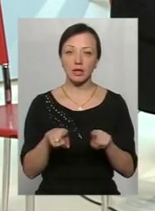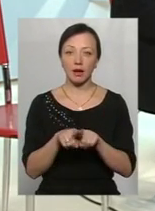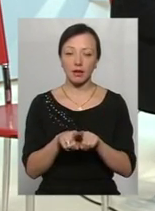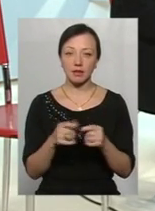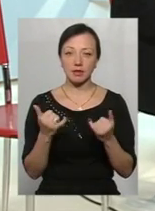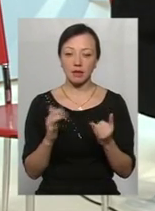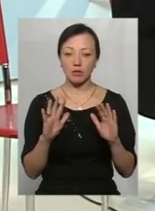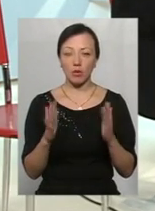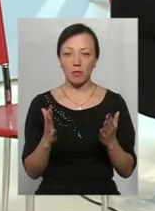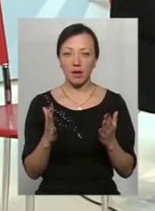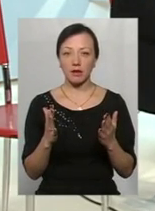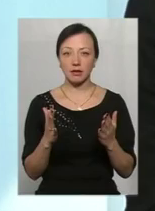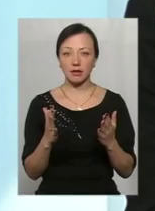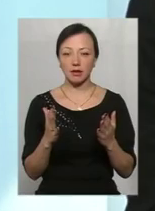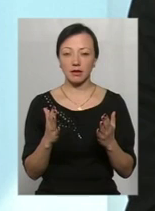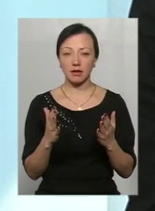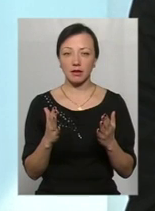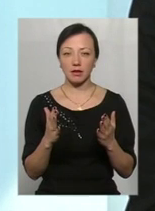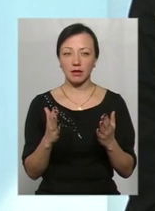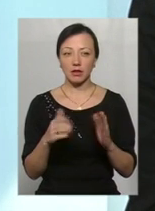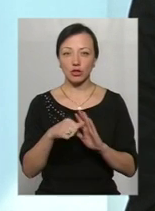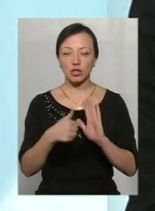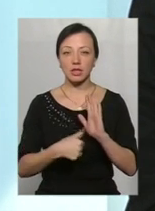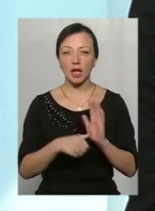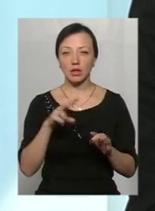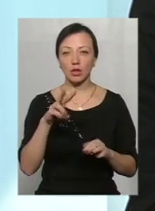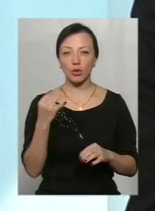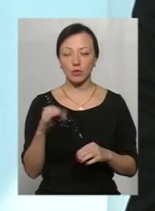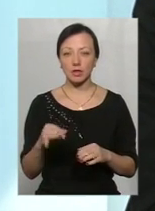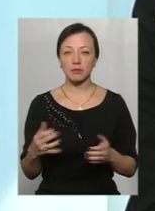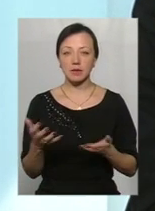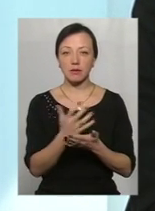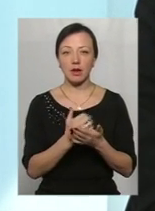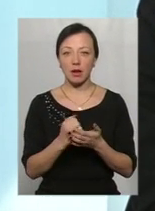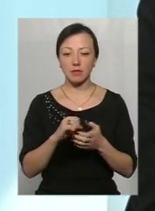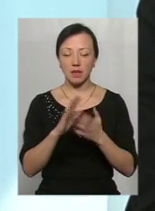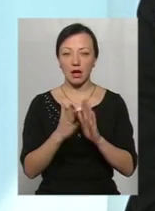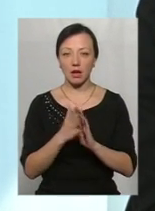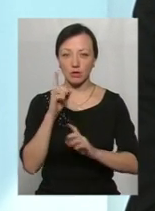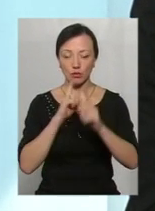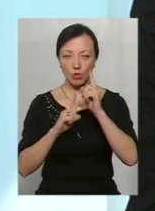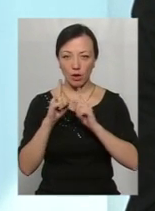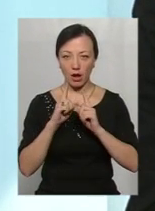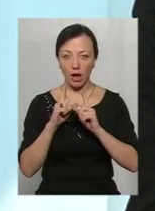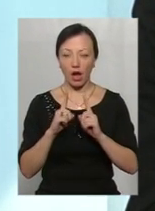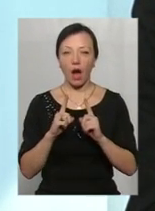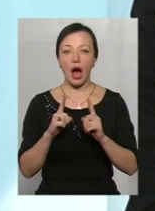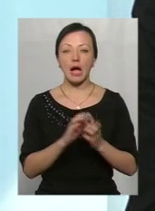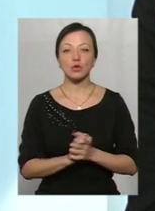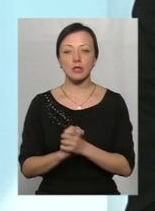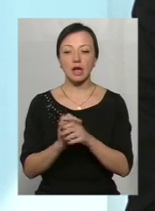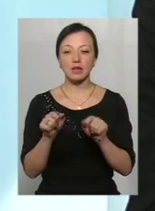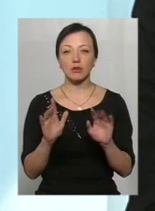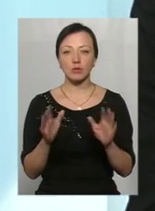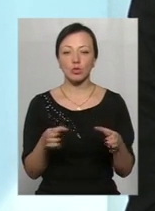зараз момент, ну не поворотний, а такий етапний момент. 16 лютого ми збираємо загальні збори асоціацій, там вже